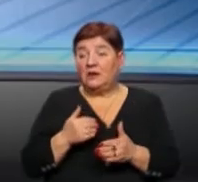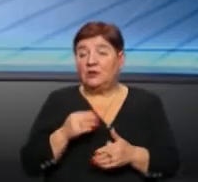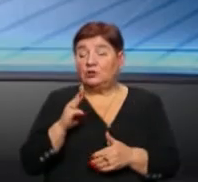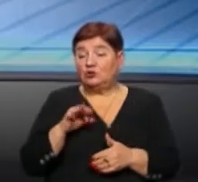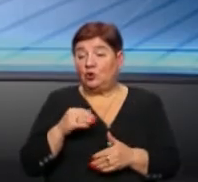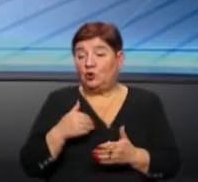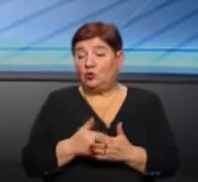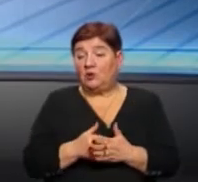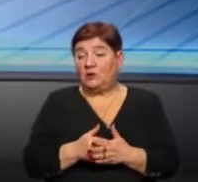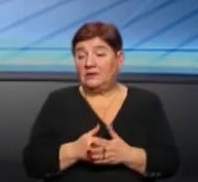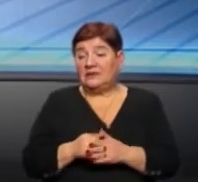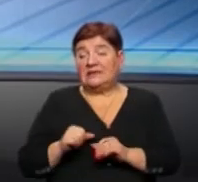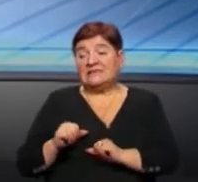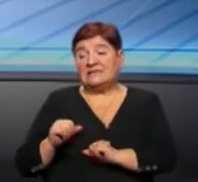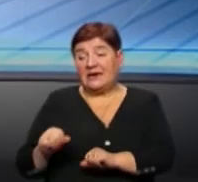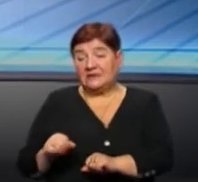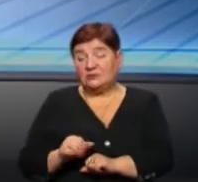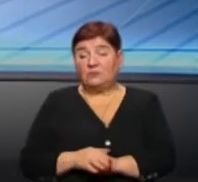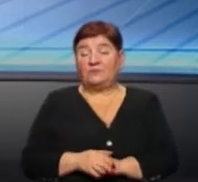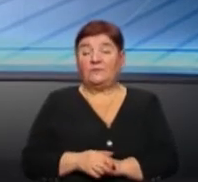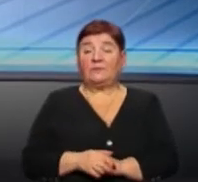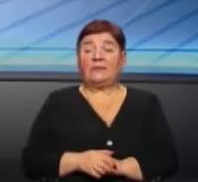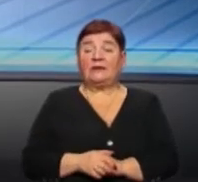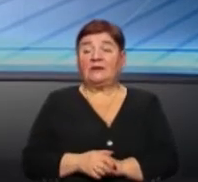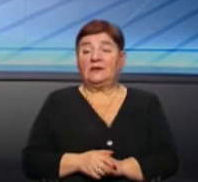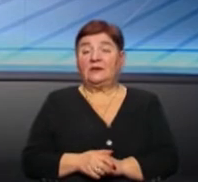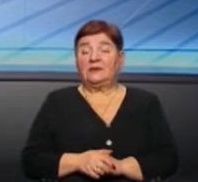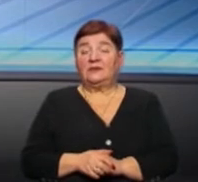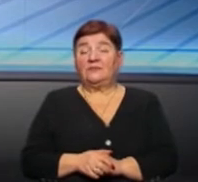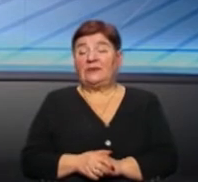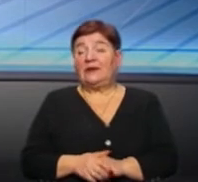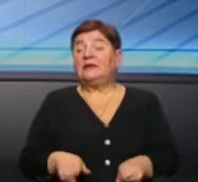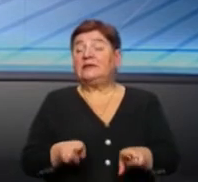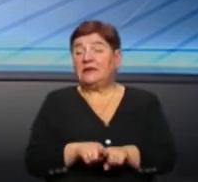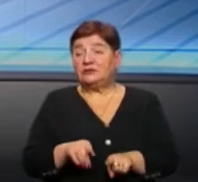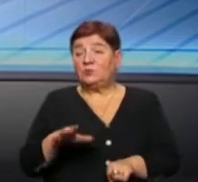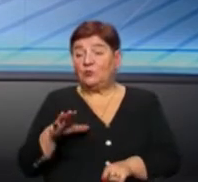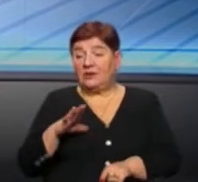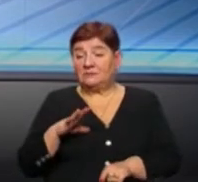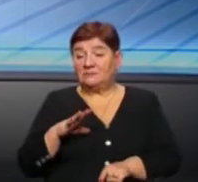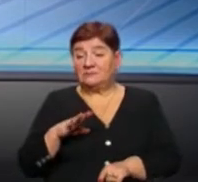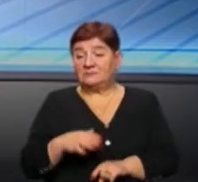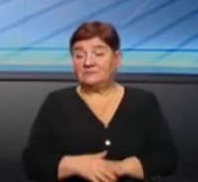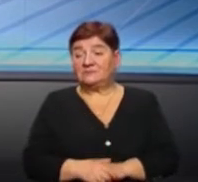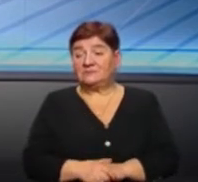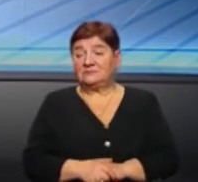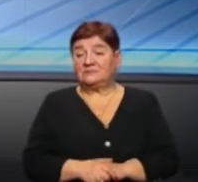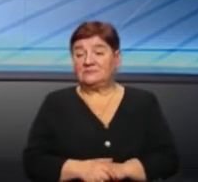Ліга захисту, не пам'ятаю чого. Теж була